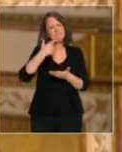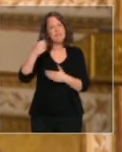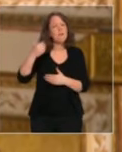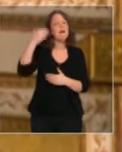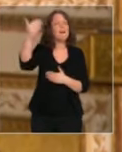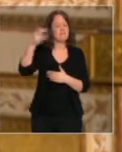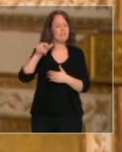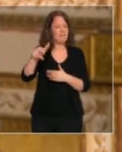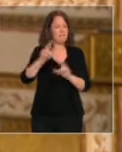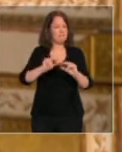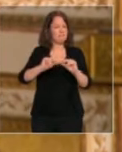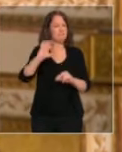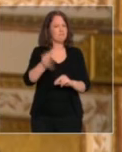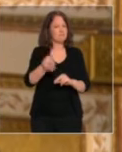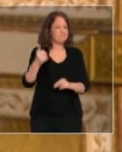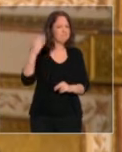Le moment que nous vivons